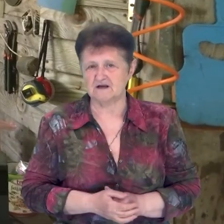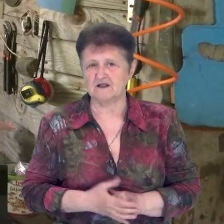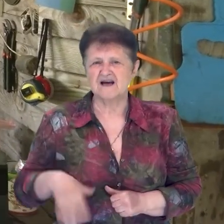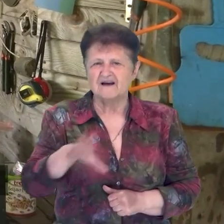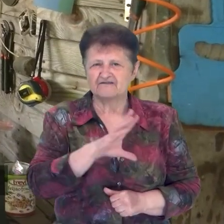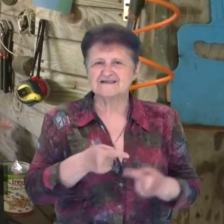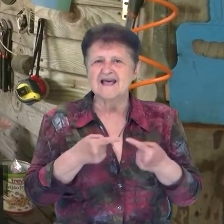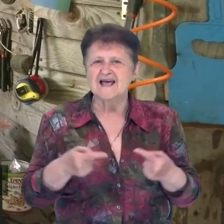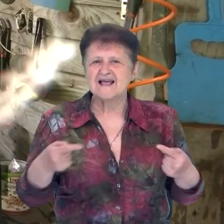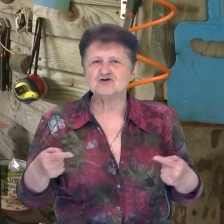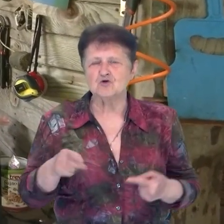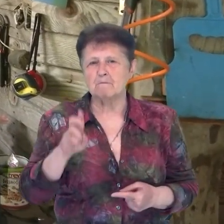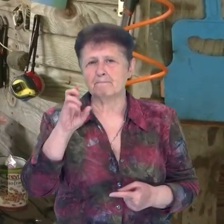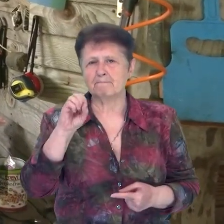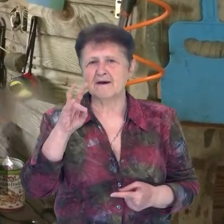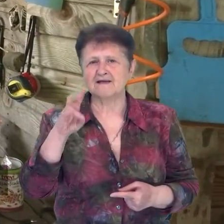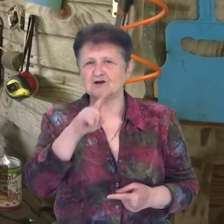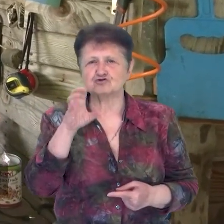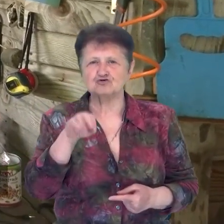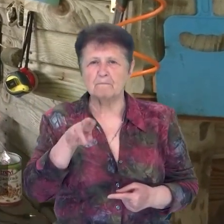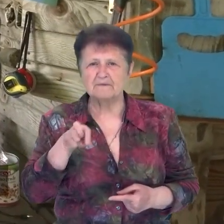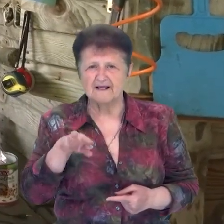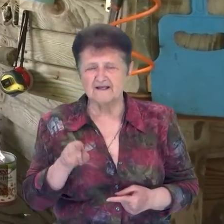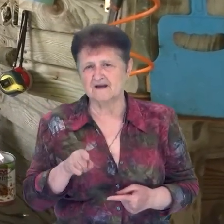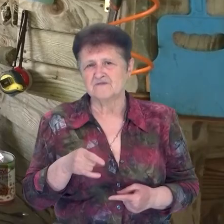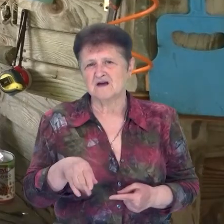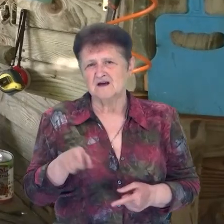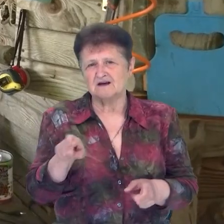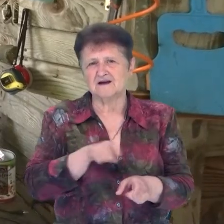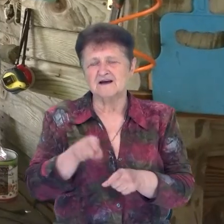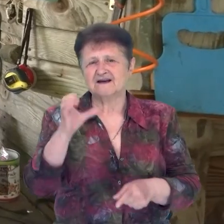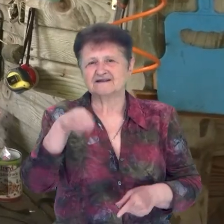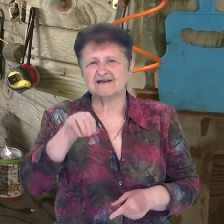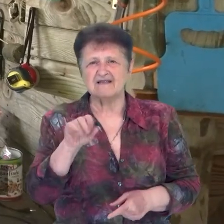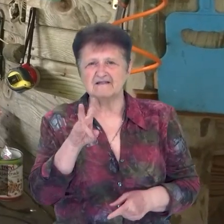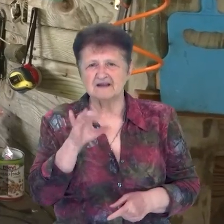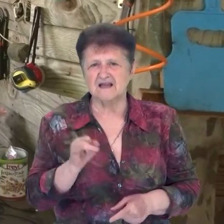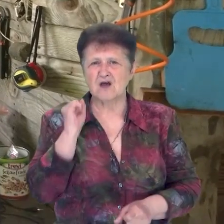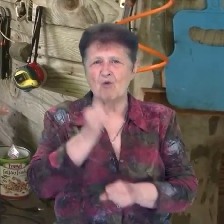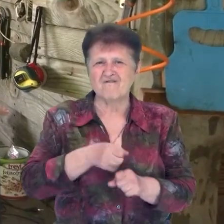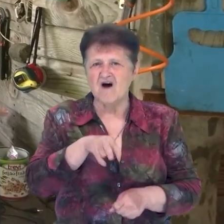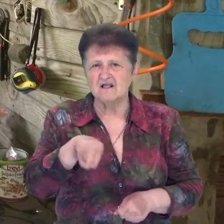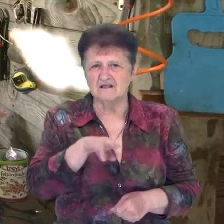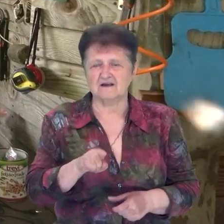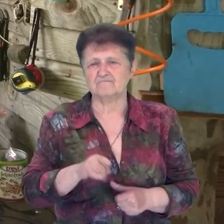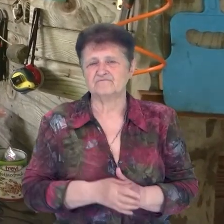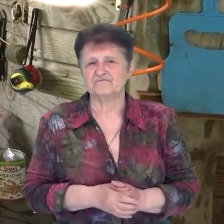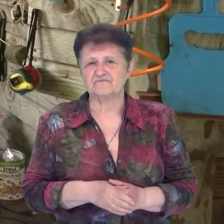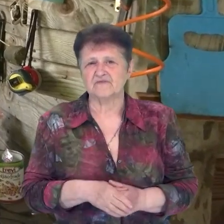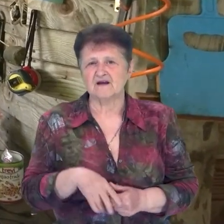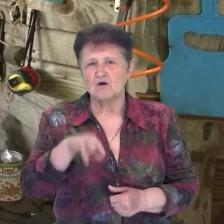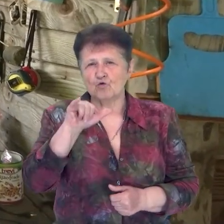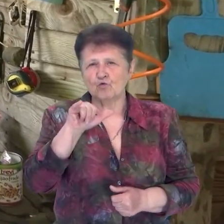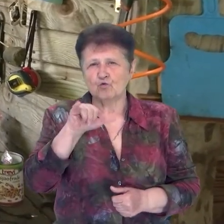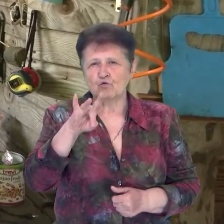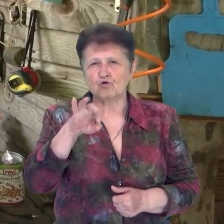усі інструменти мої, бензопіли, фрезер, і тарцовочні станки, ну, все, і кувалдень, і лазерний